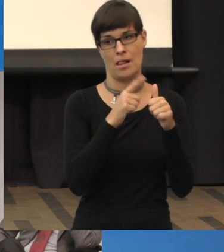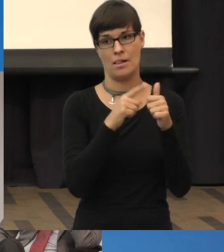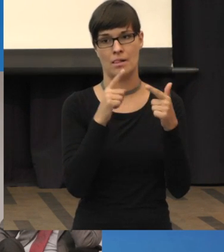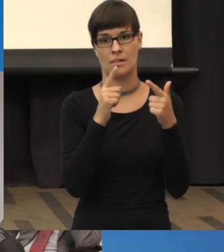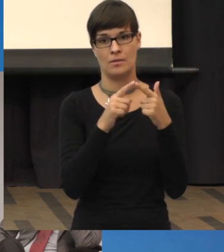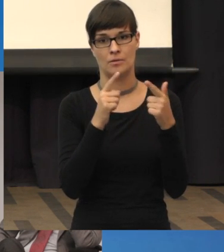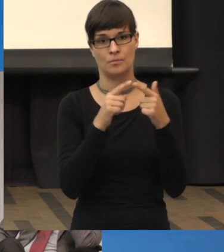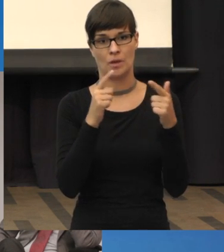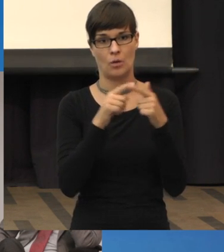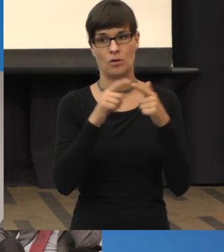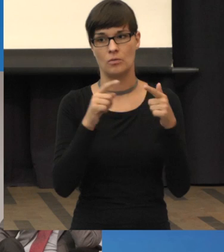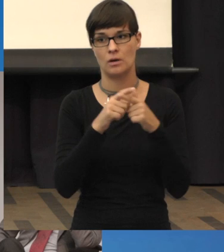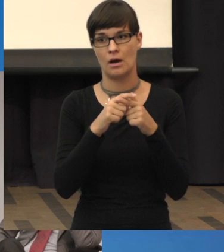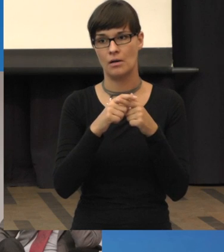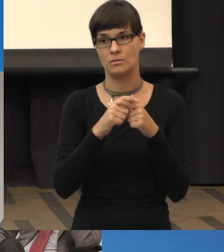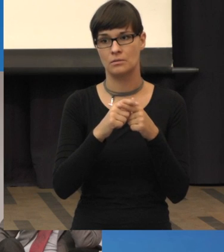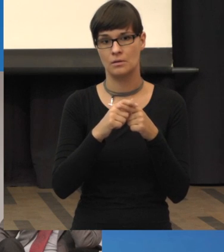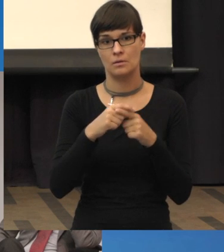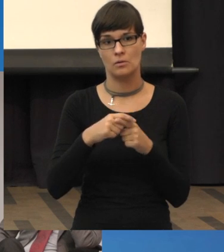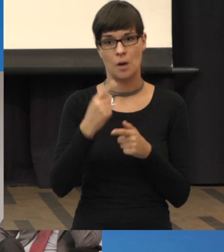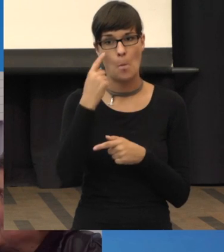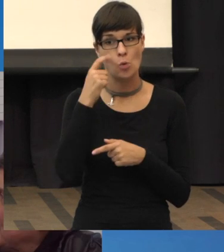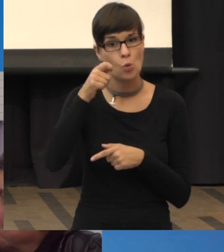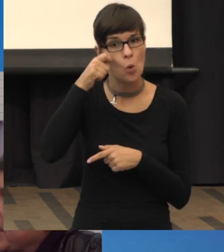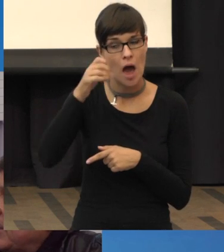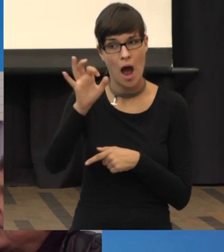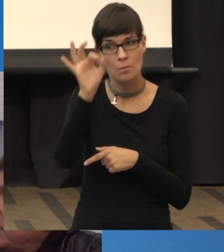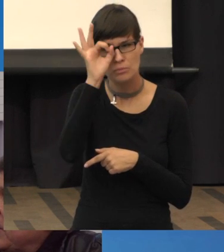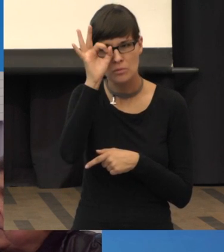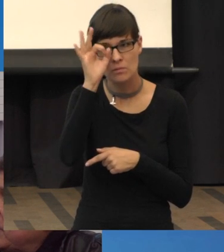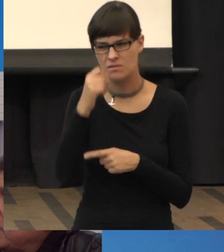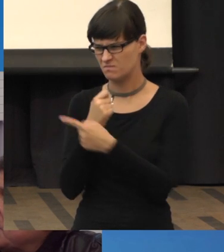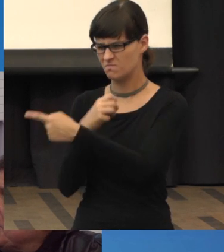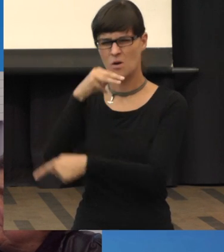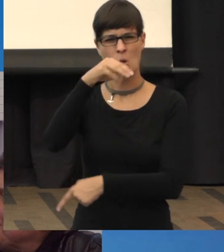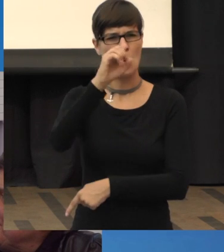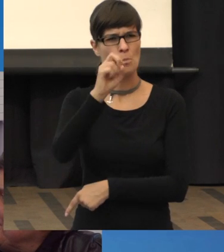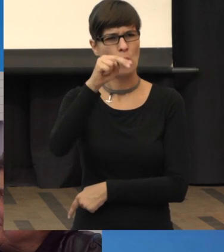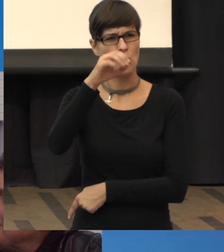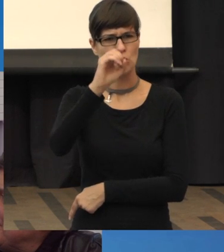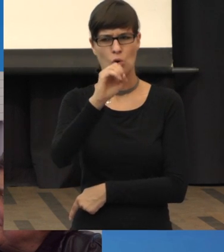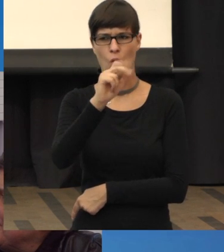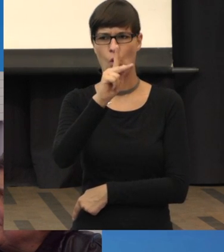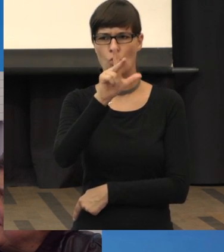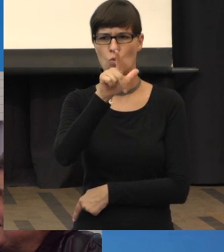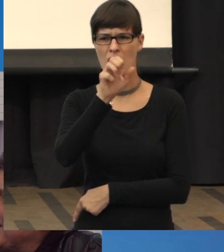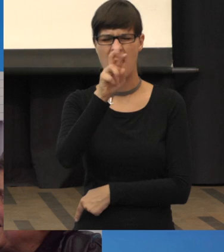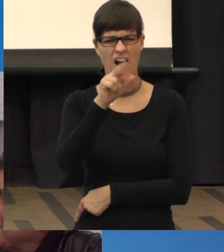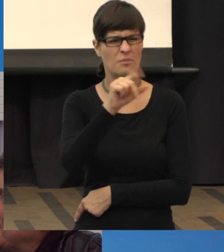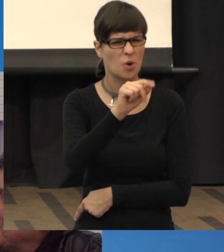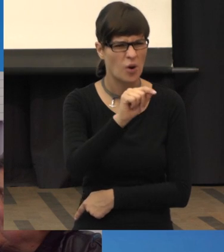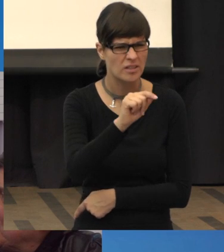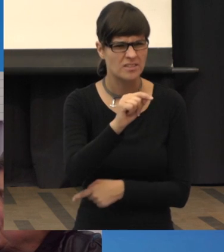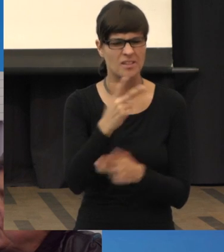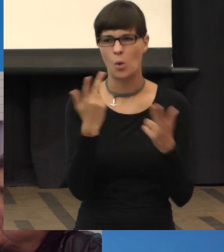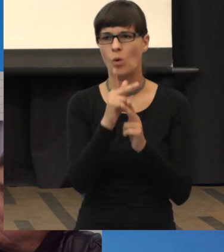Kantenfiltern zum Beispiel, monokular wäre vielleicht noch ein Punkt. Erklären Sie, was das ist? Kantenfilter, da kann der